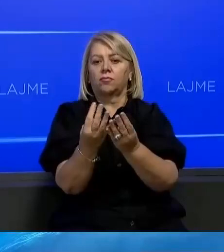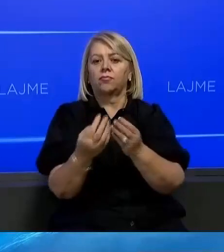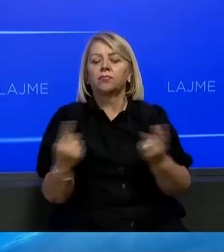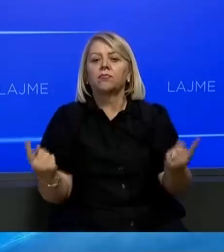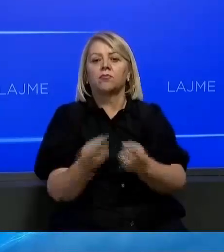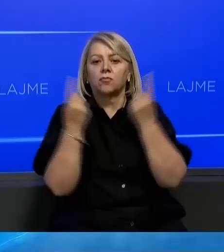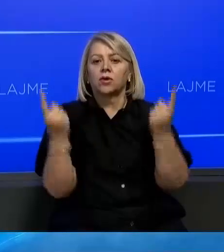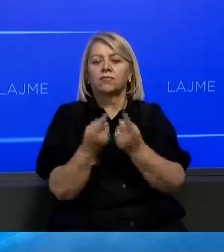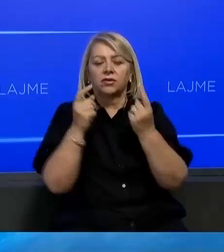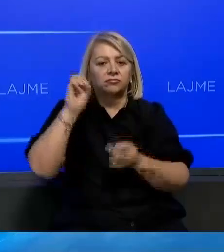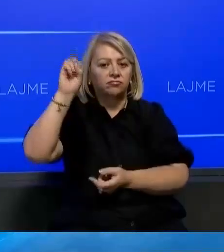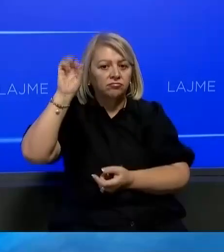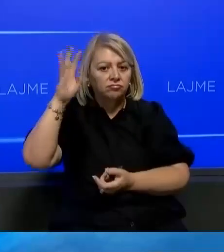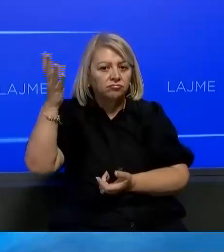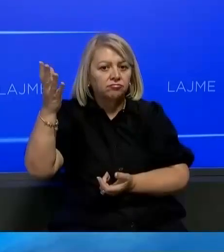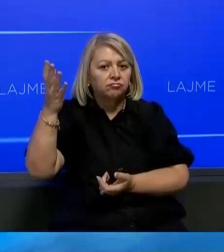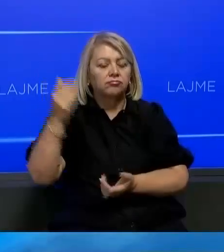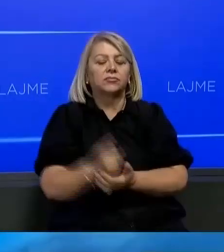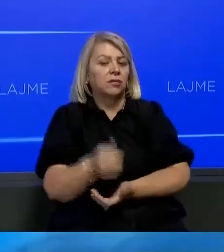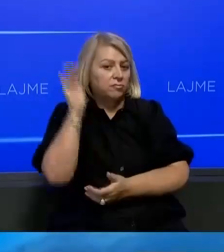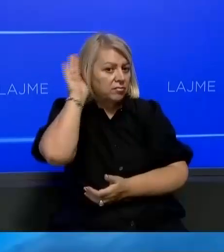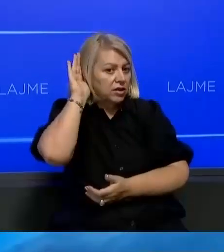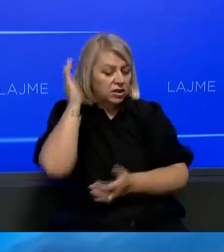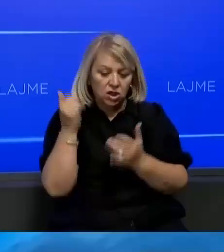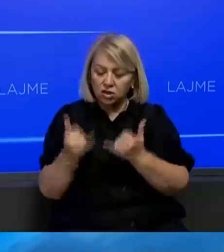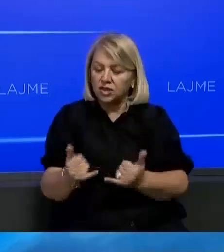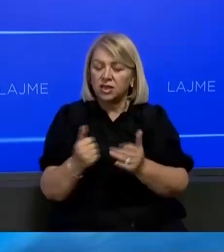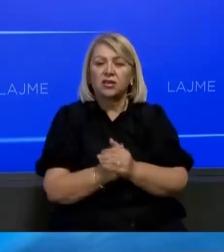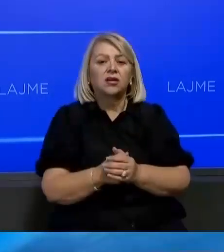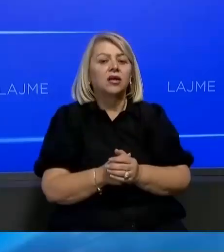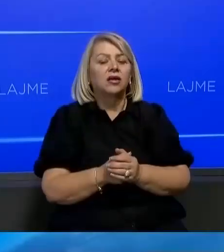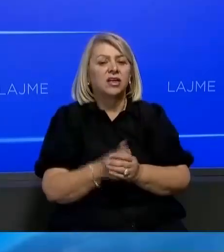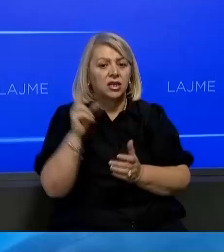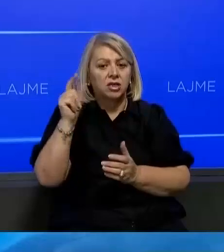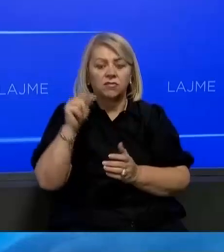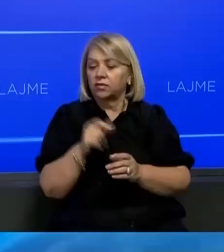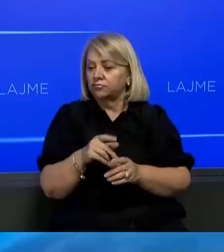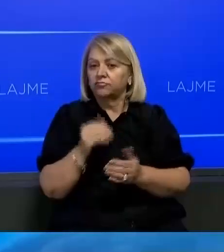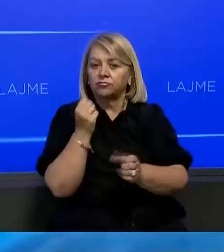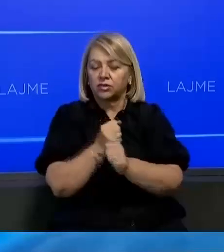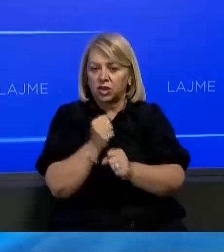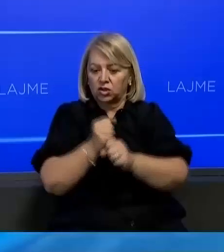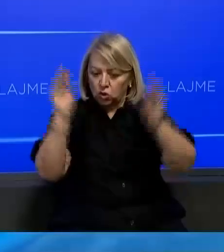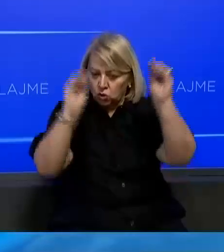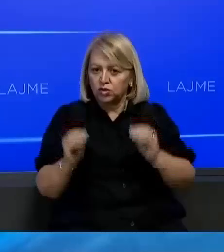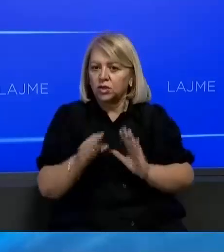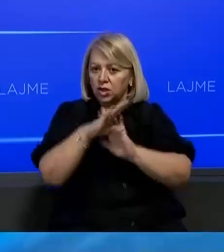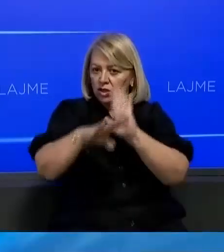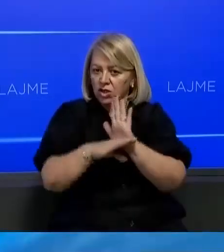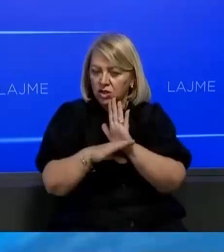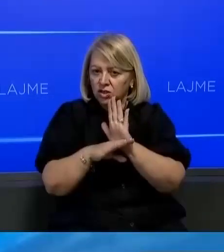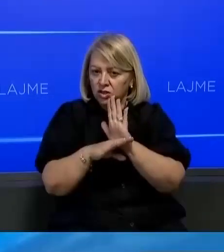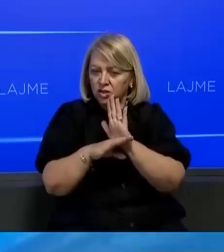investimet në energjitë rri përtrishme. Ministri Artane Rizvanoli tha se kanë punuar intenzivisht në hartim të ligjit për energjitë